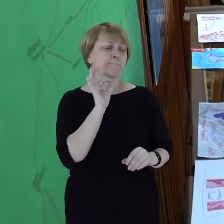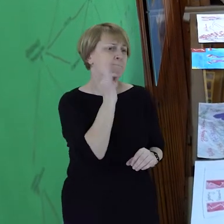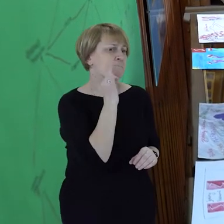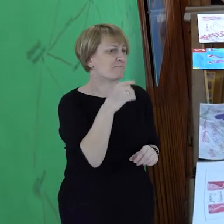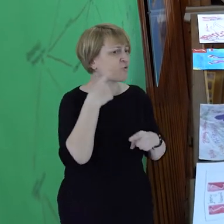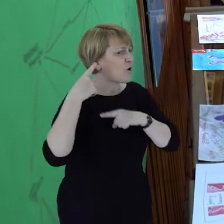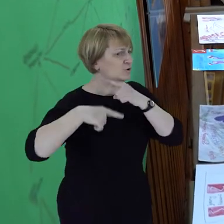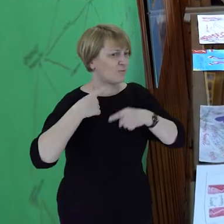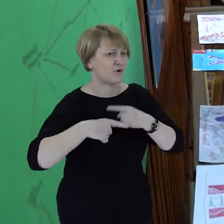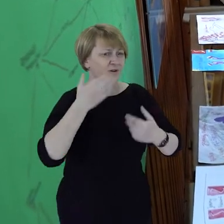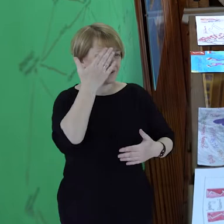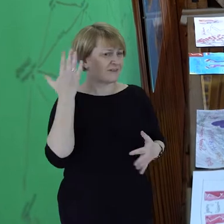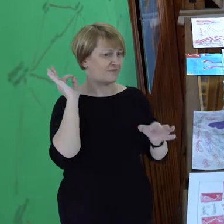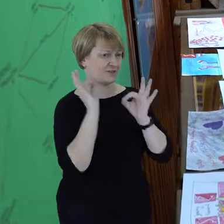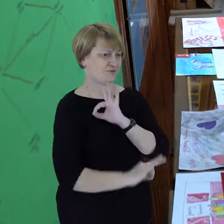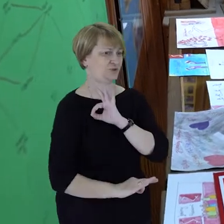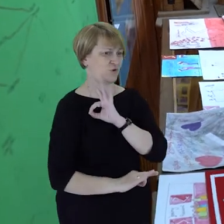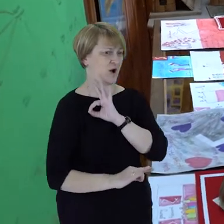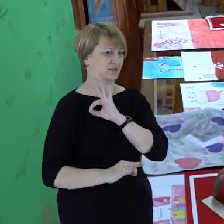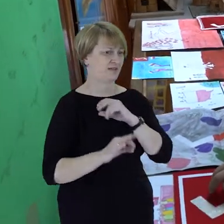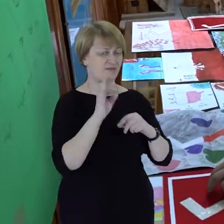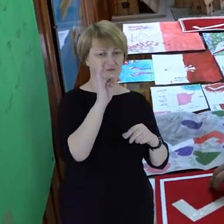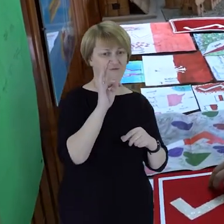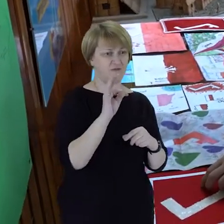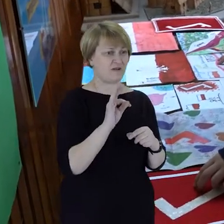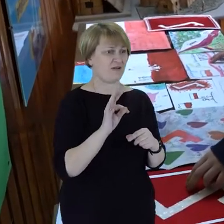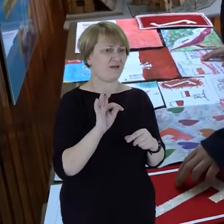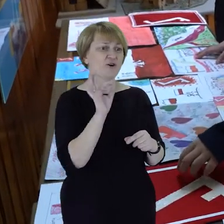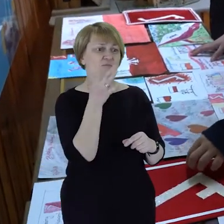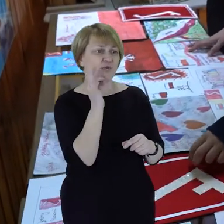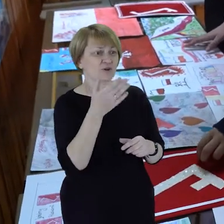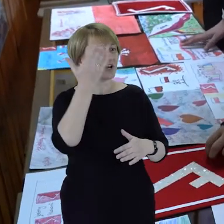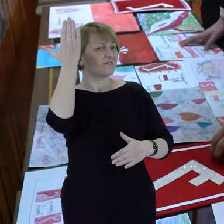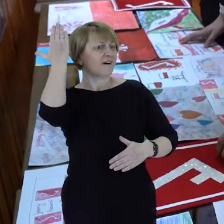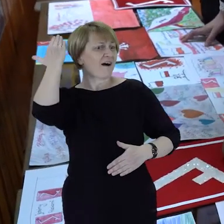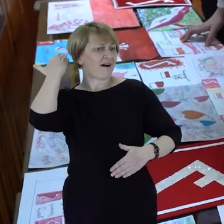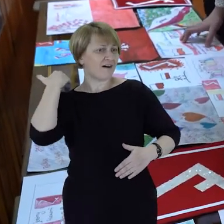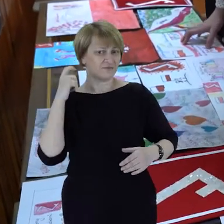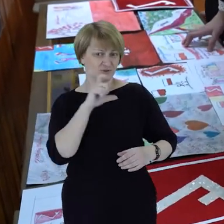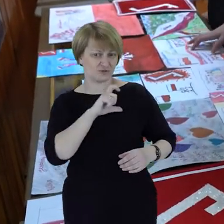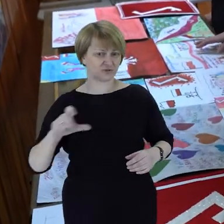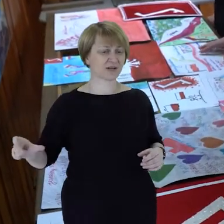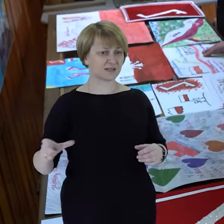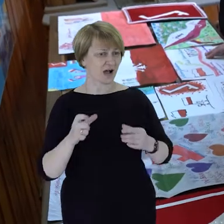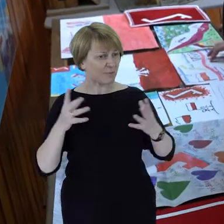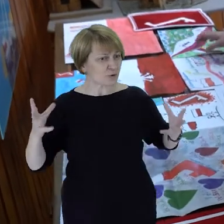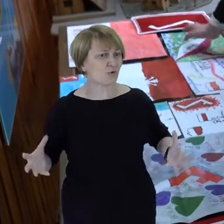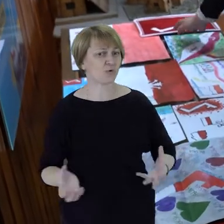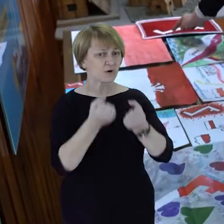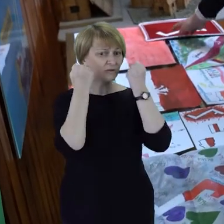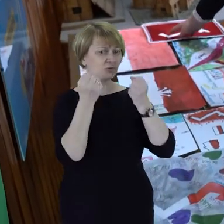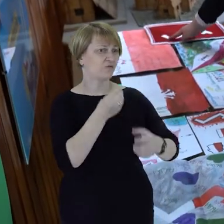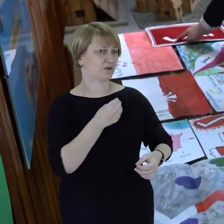sprawę, jaką cenę ich, gdybyśmy porównali wtedy, rówieśnicy ponosili za tę polskość czy